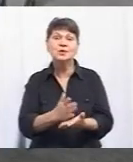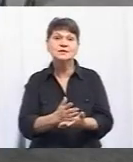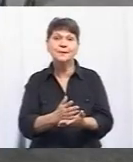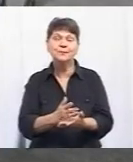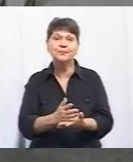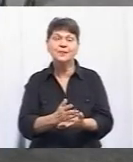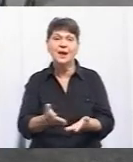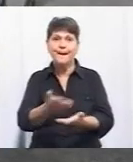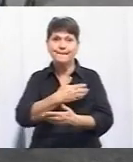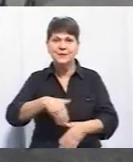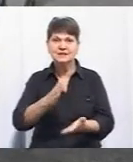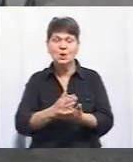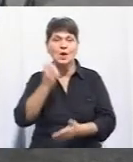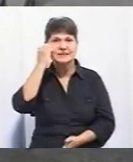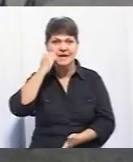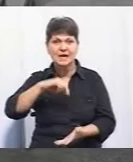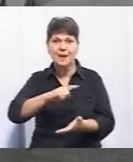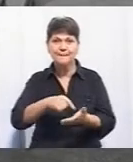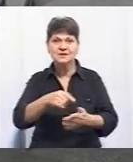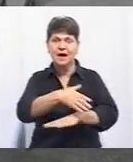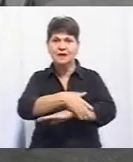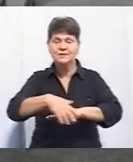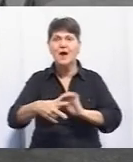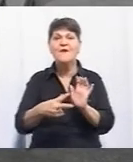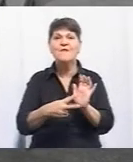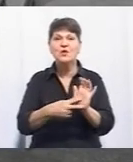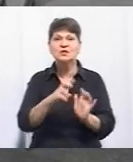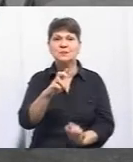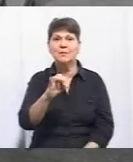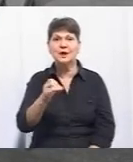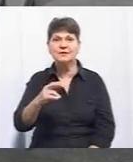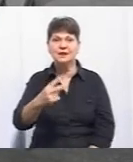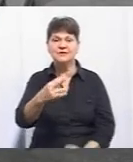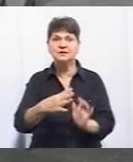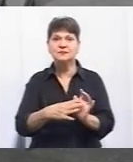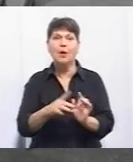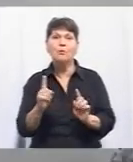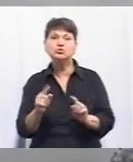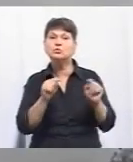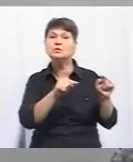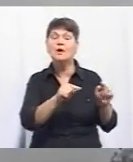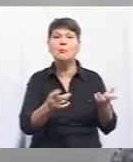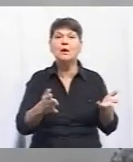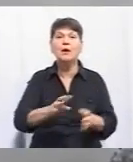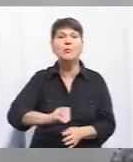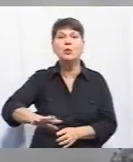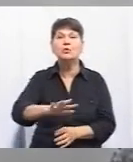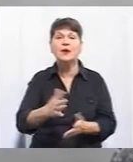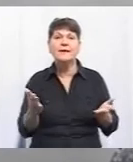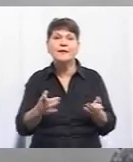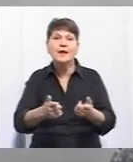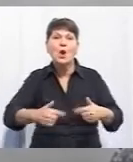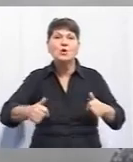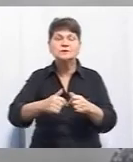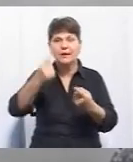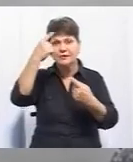Ми знаходимося в районі Старе місто, адреса 8 березня, 29. Чому там? Яка площа? Що розкажете? Які організаційні